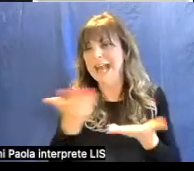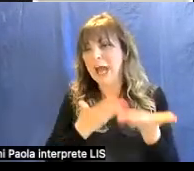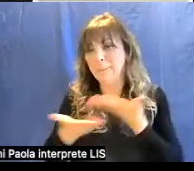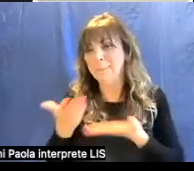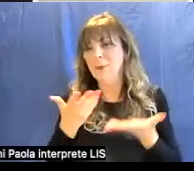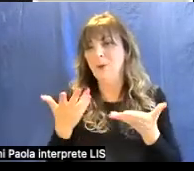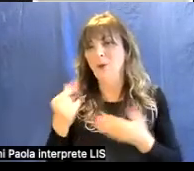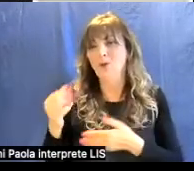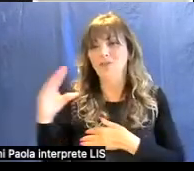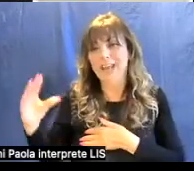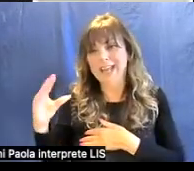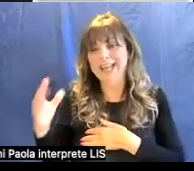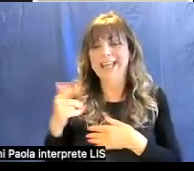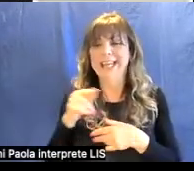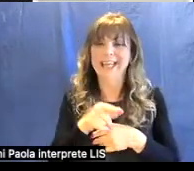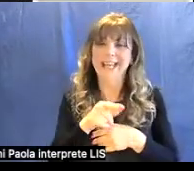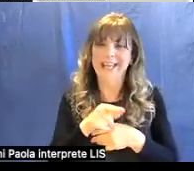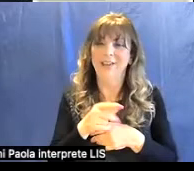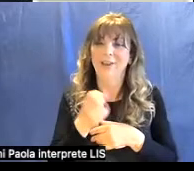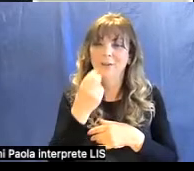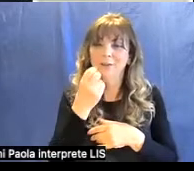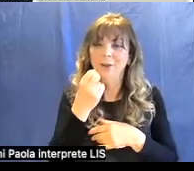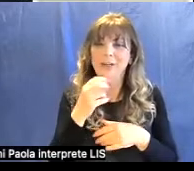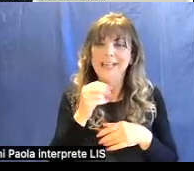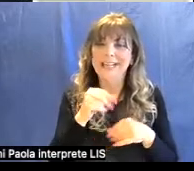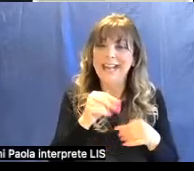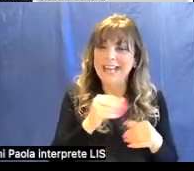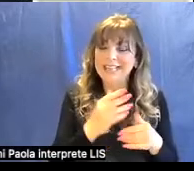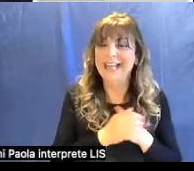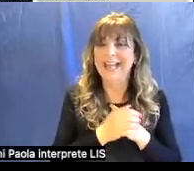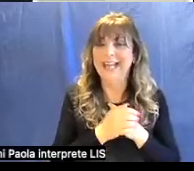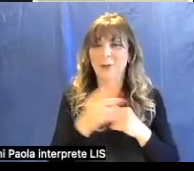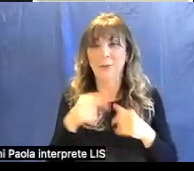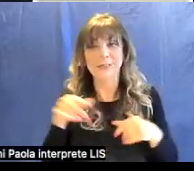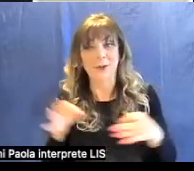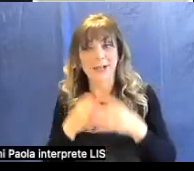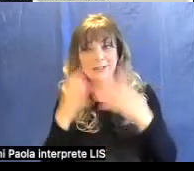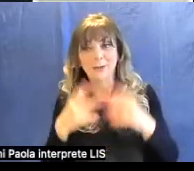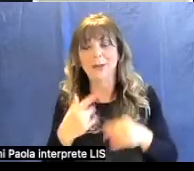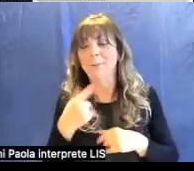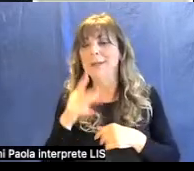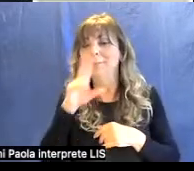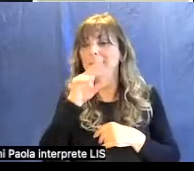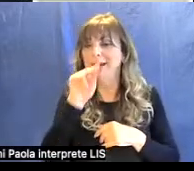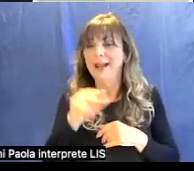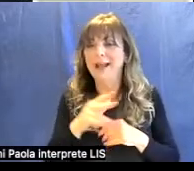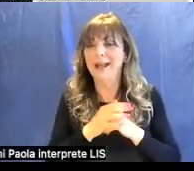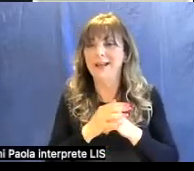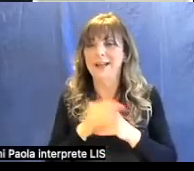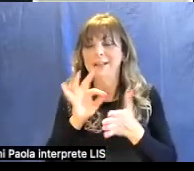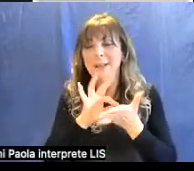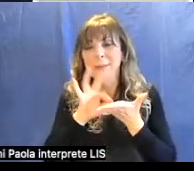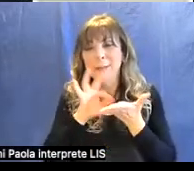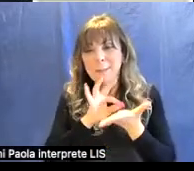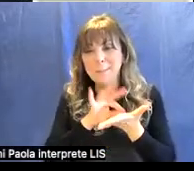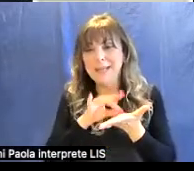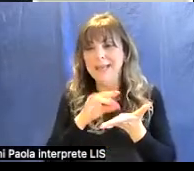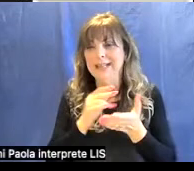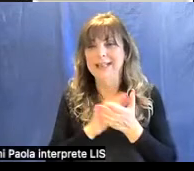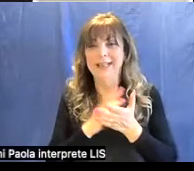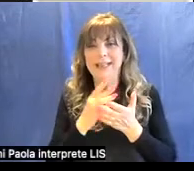ben volentieri che sia una bella occasione per parlare di pigmenti di queste opere